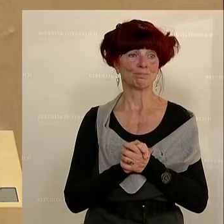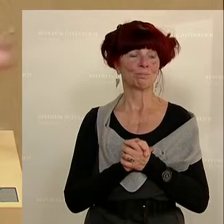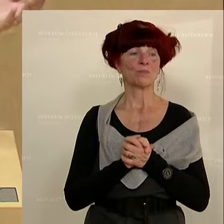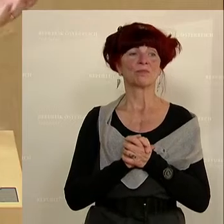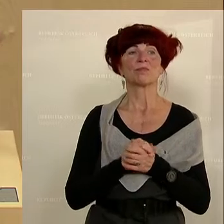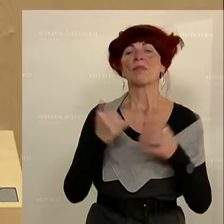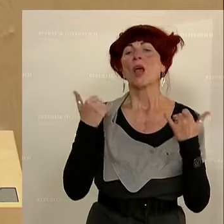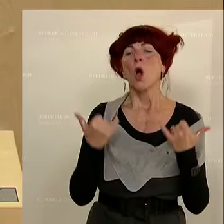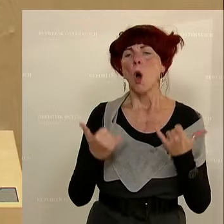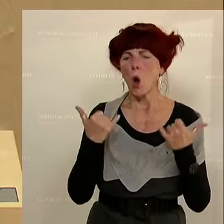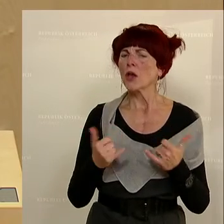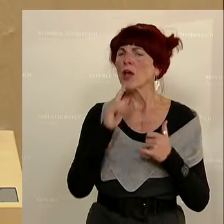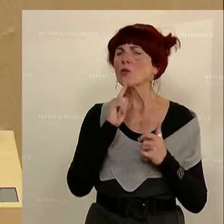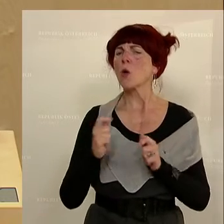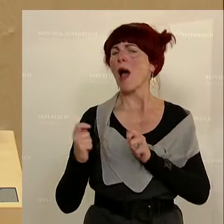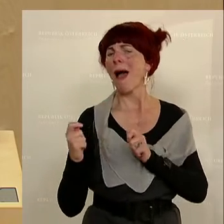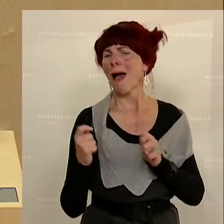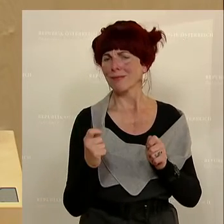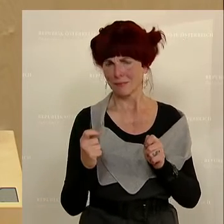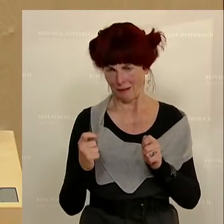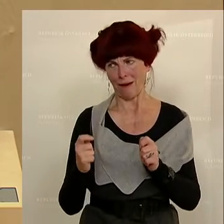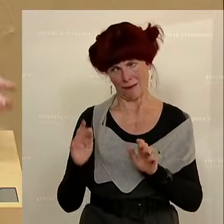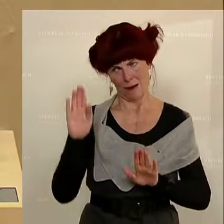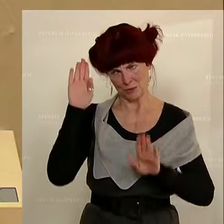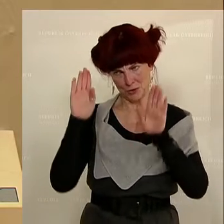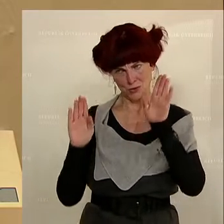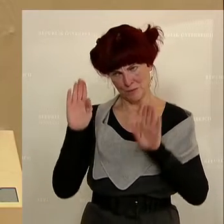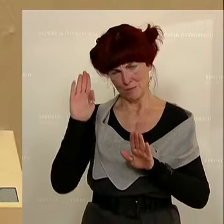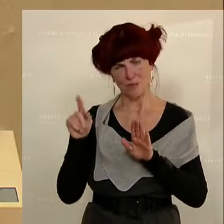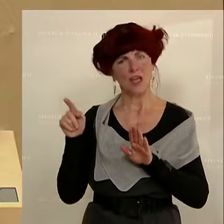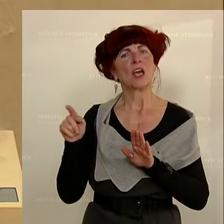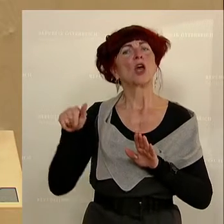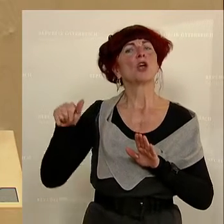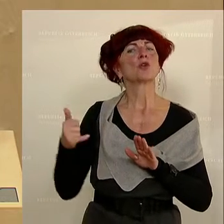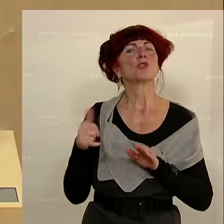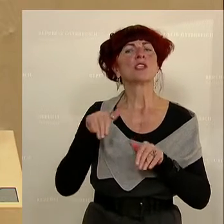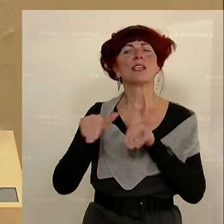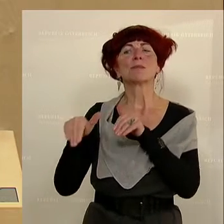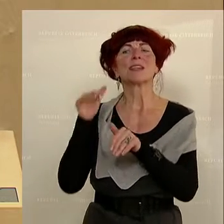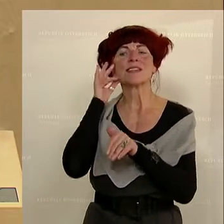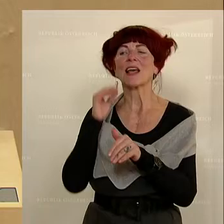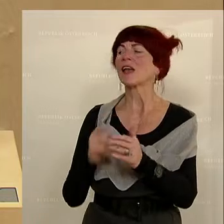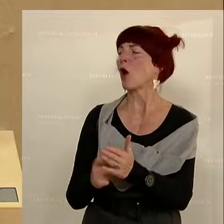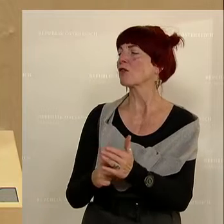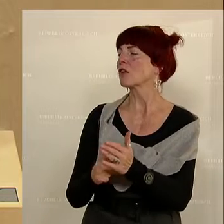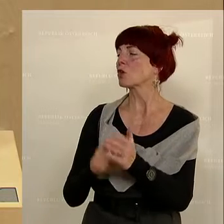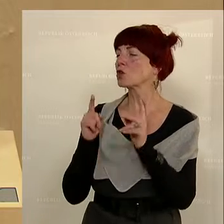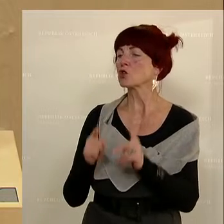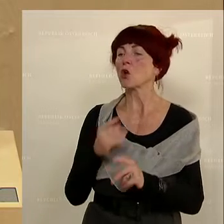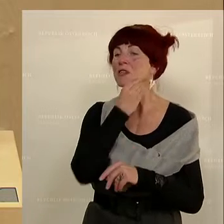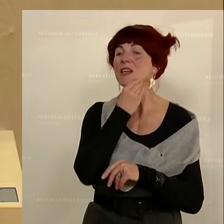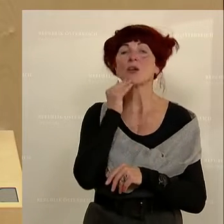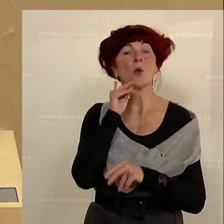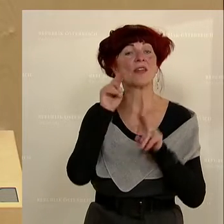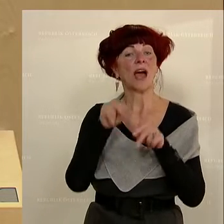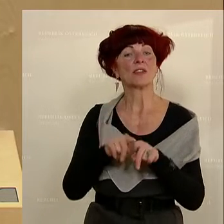Heute wird lediglich ein Antrag angenommen, der die Justizministerin darauf auffordert, mit dem Seniorenrat und den